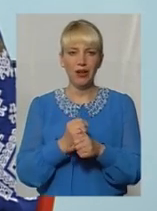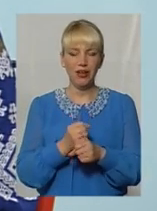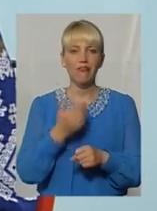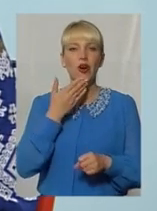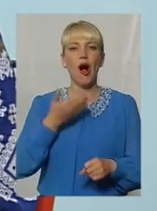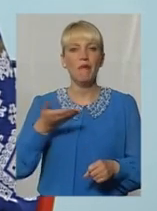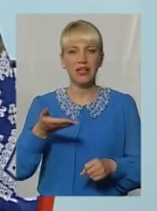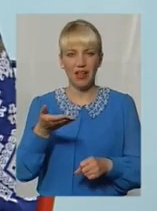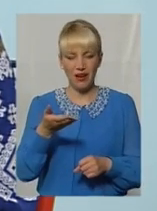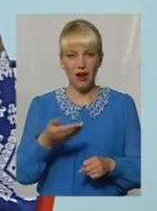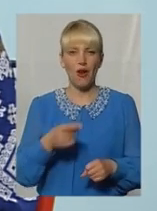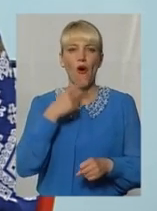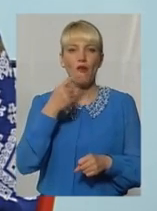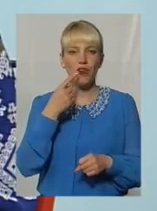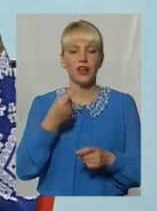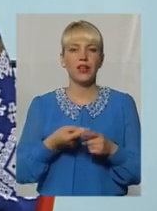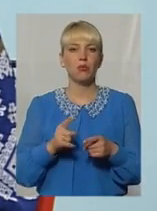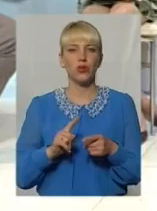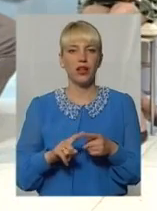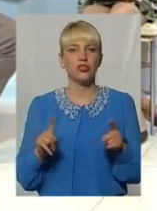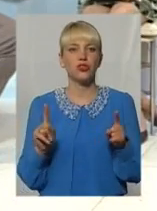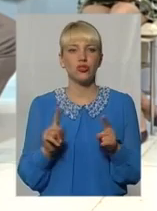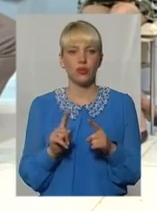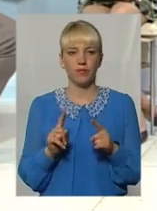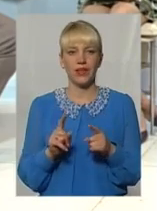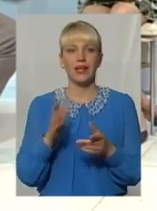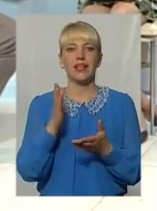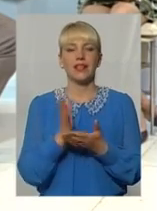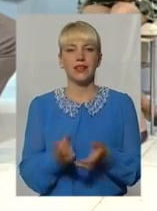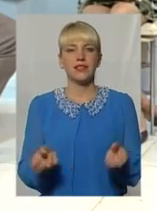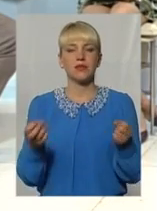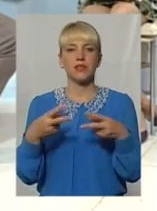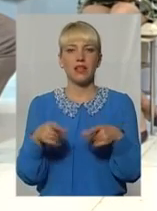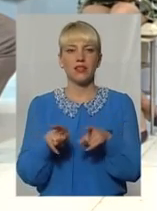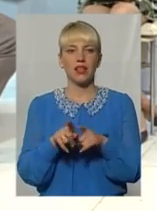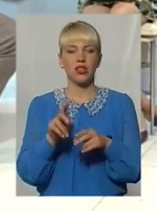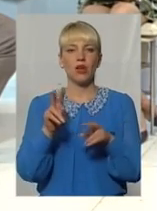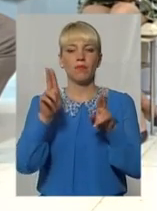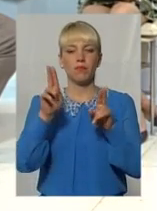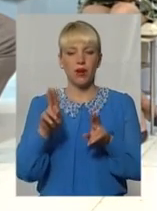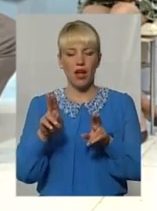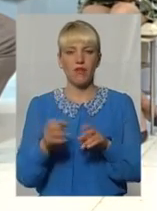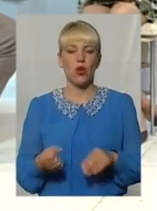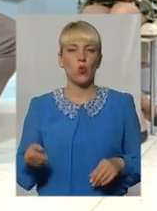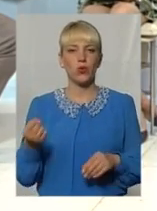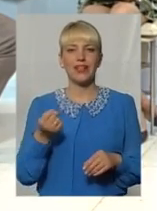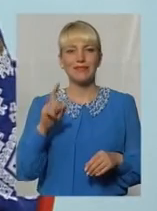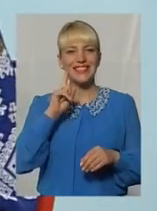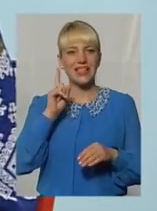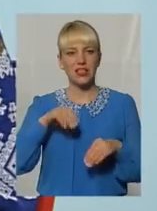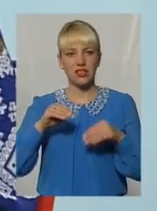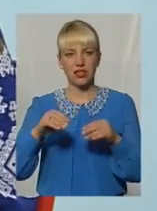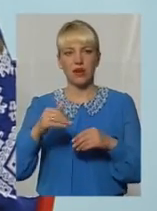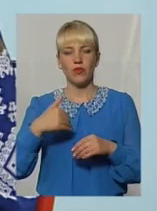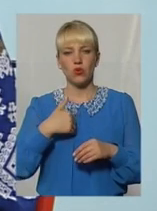коментарях казали про те, що є спеціальні такі норми, правила утримання зелених насаджень, то хочу